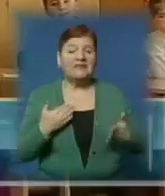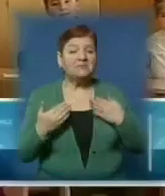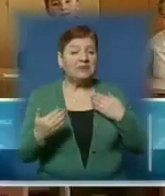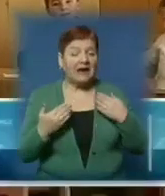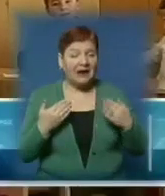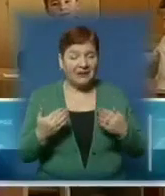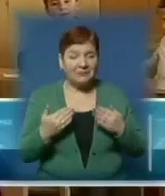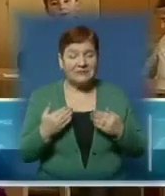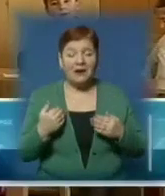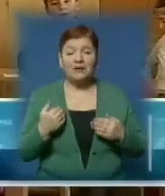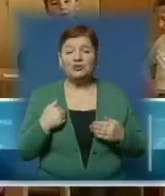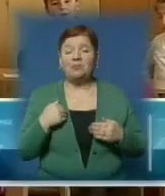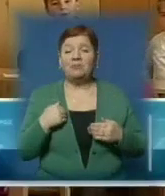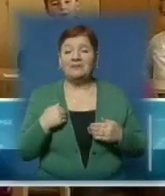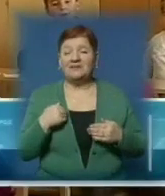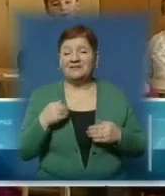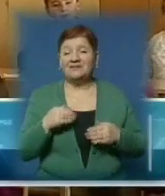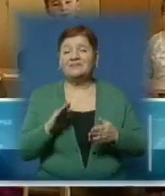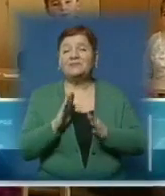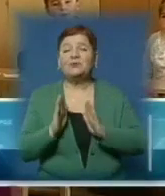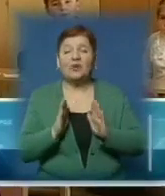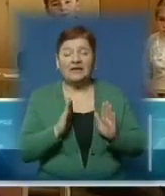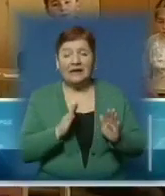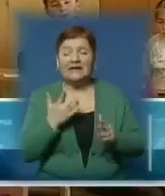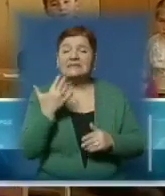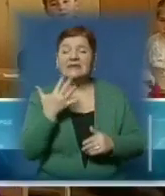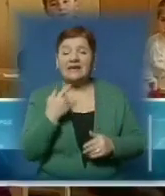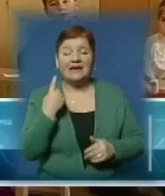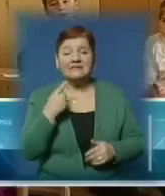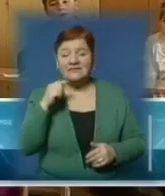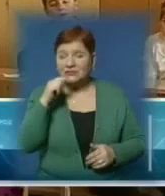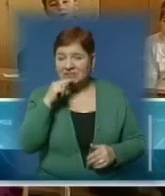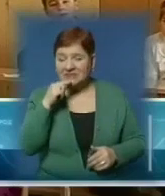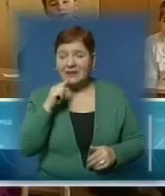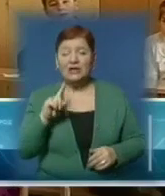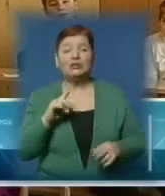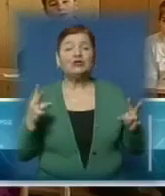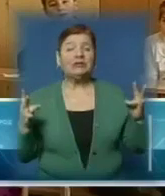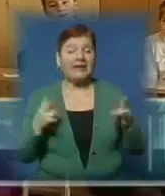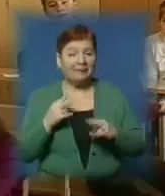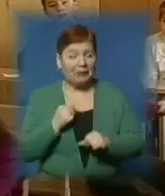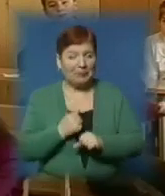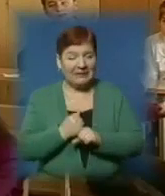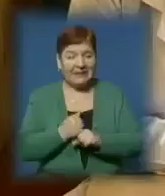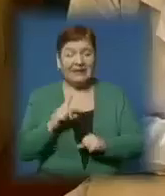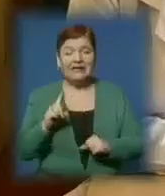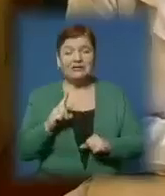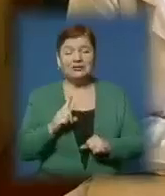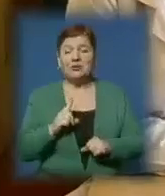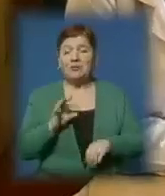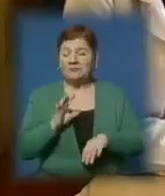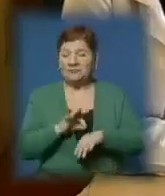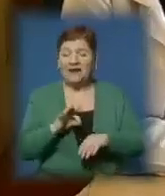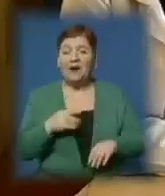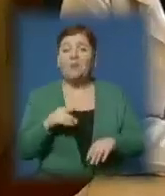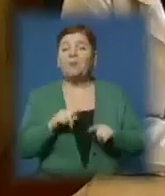чому їх правильно доглядати за зубками, скільки разів, як, що це треба робити, щоб їх не боліло. Проведені